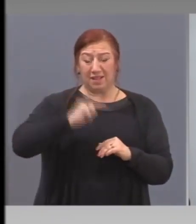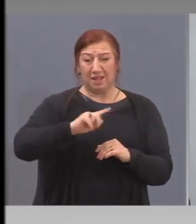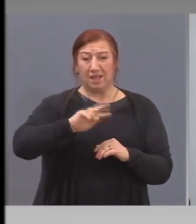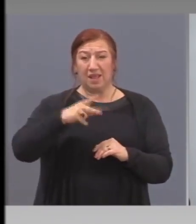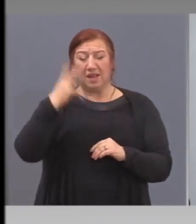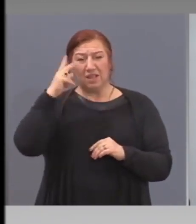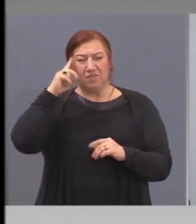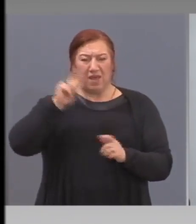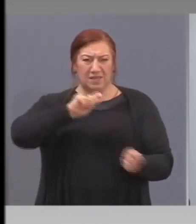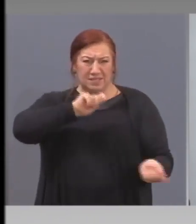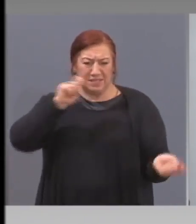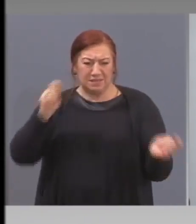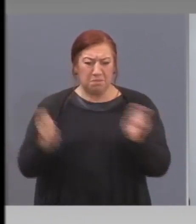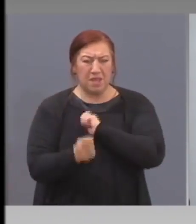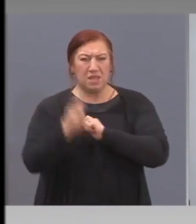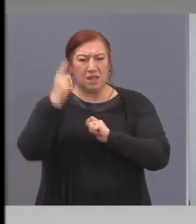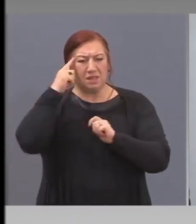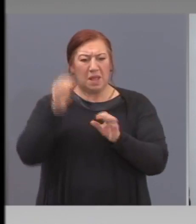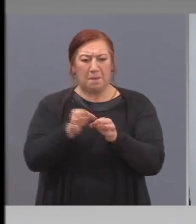концепцията си.